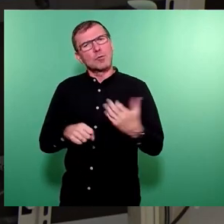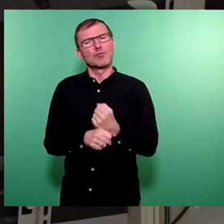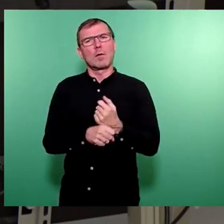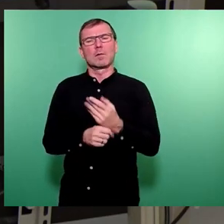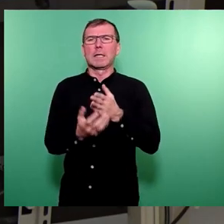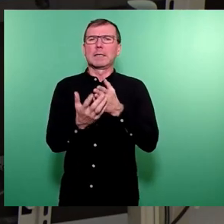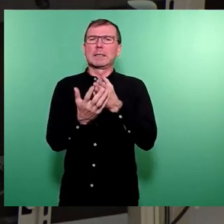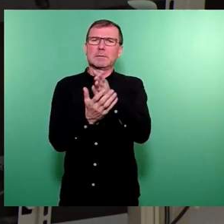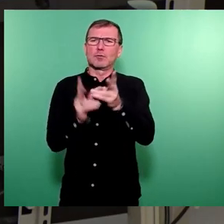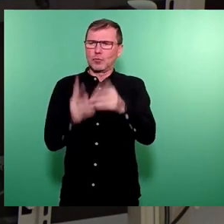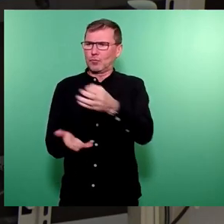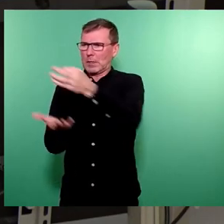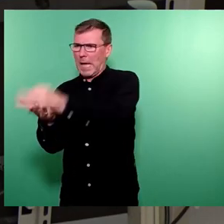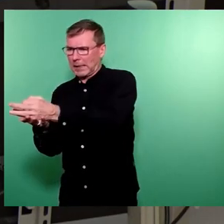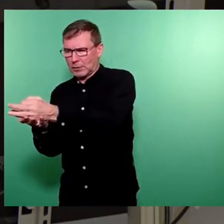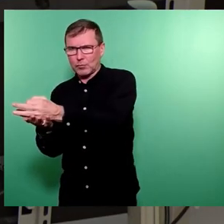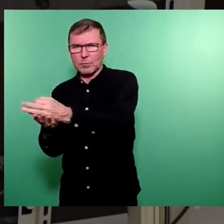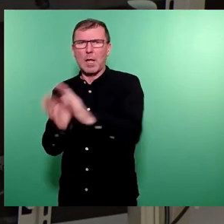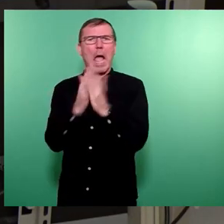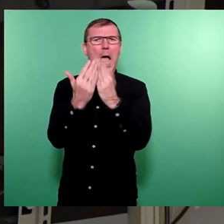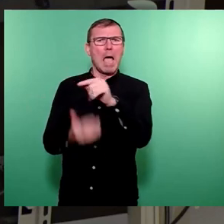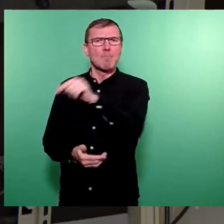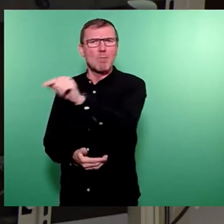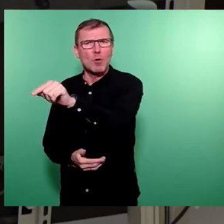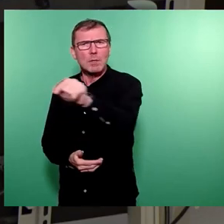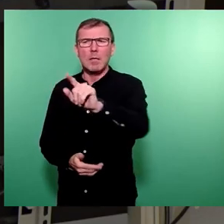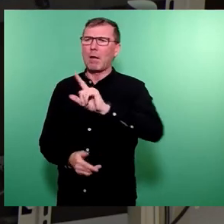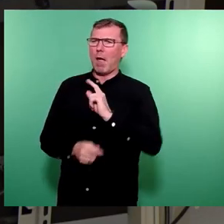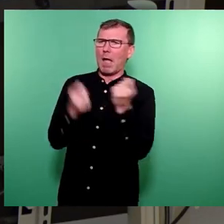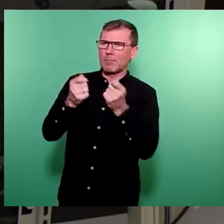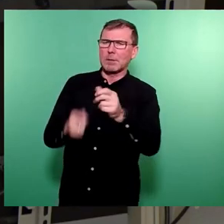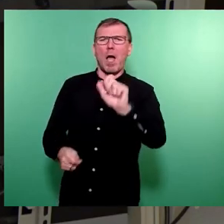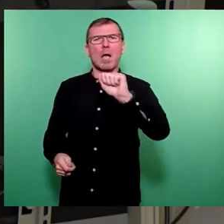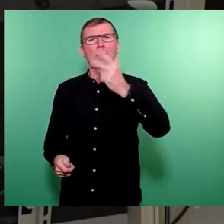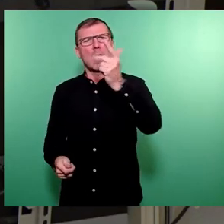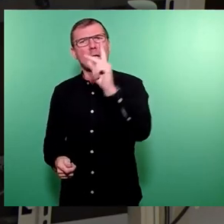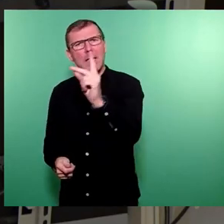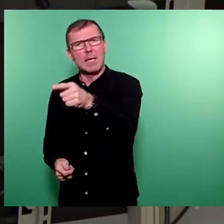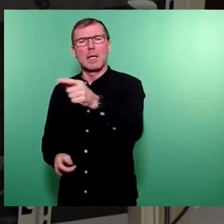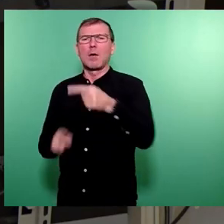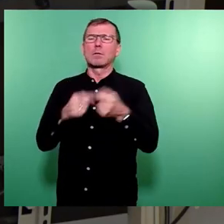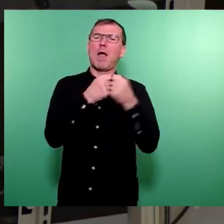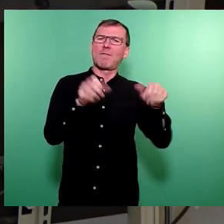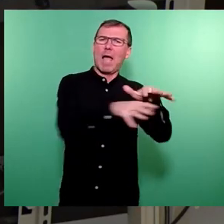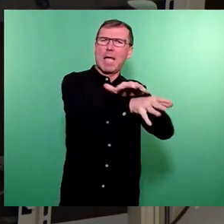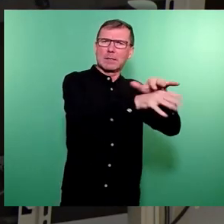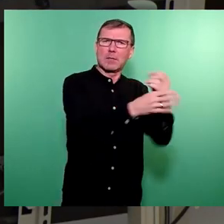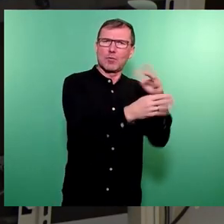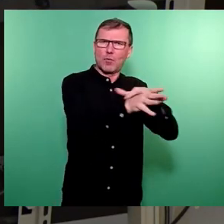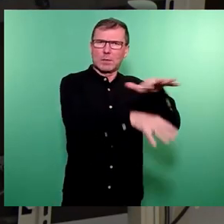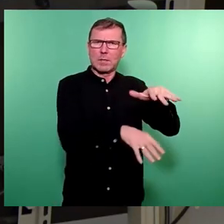den städtischen Einrichtungen wie auch Bibliotheken oder Eigenbetrieb, HSKD und der freien Szene eine gewisse